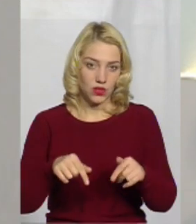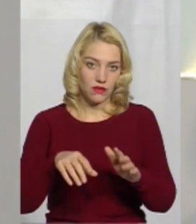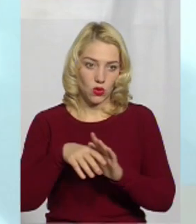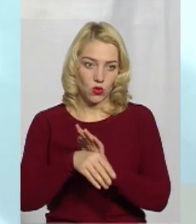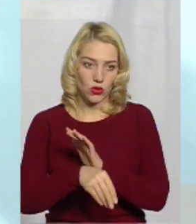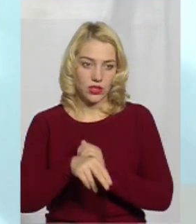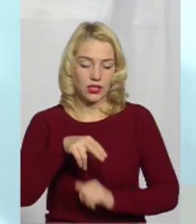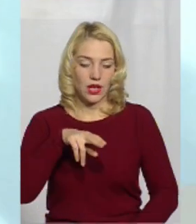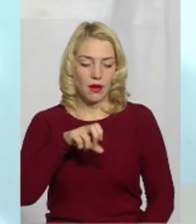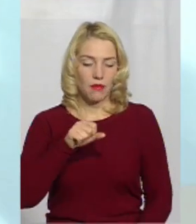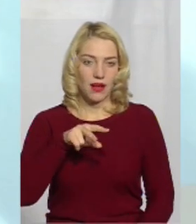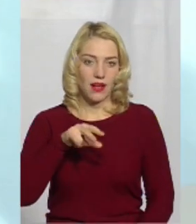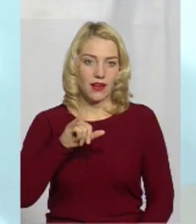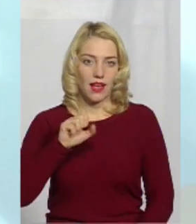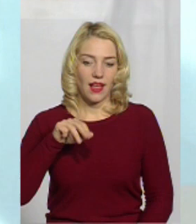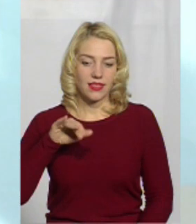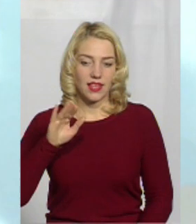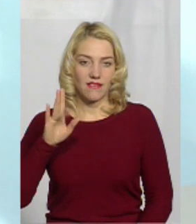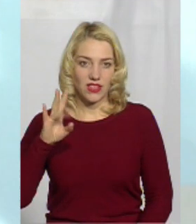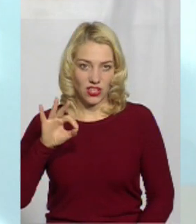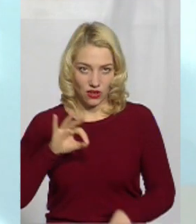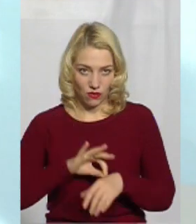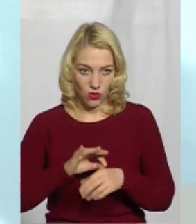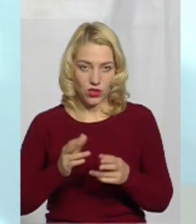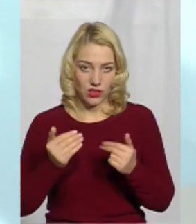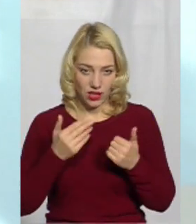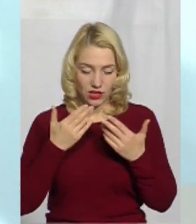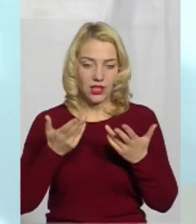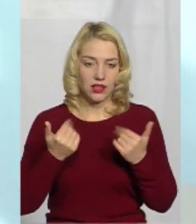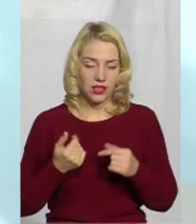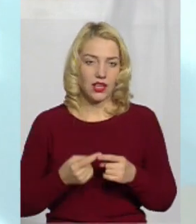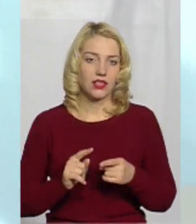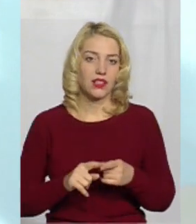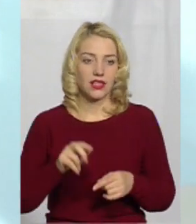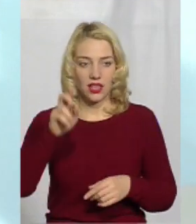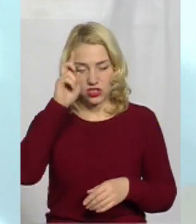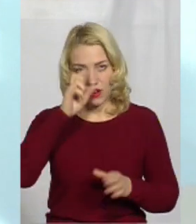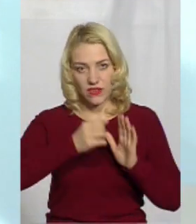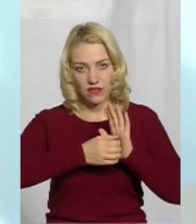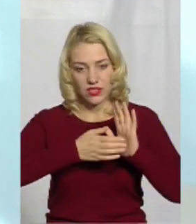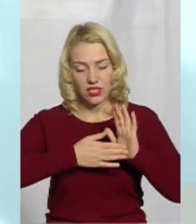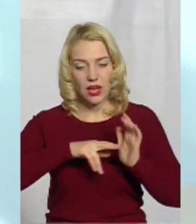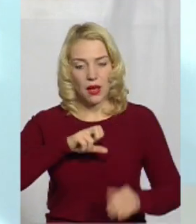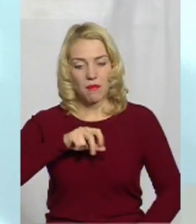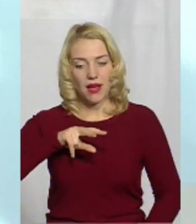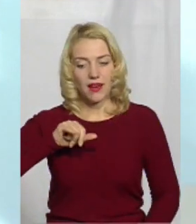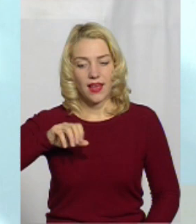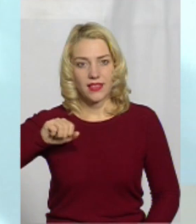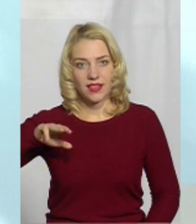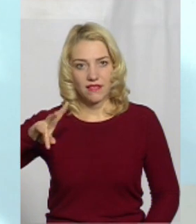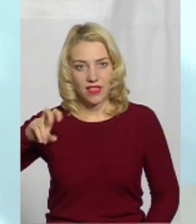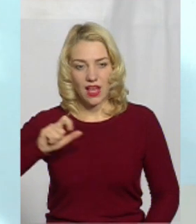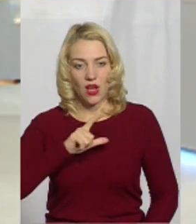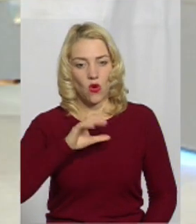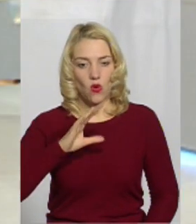входять і паліативні хворі, так? Так. Причому держава визначила, що паліативна і хоспісна допомога є